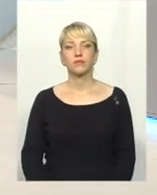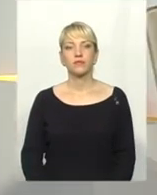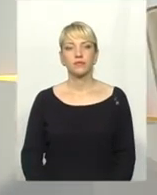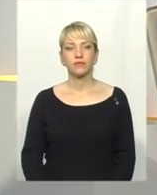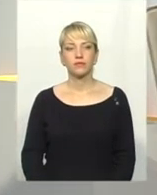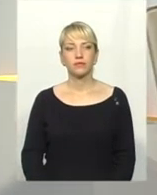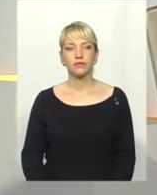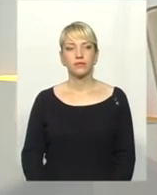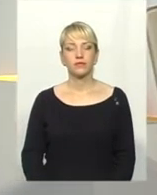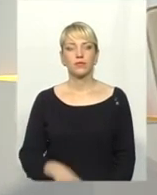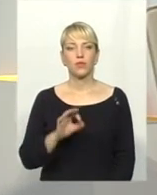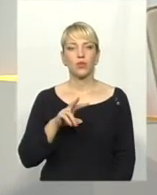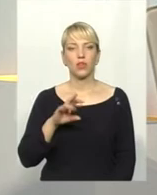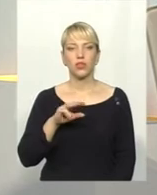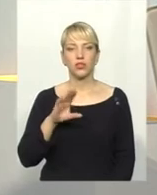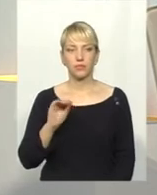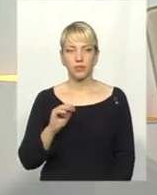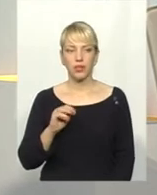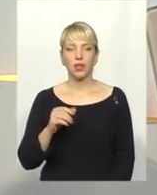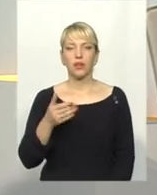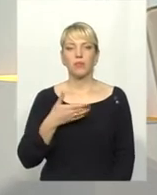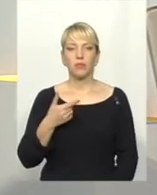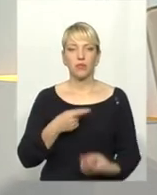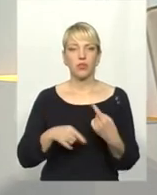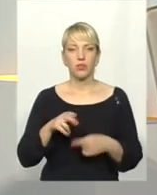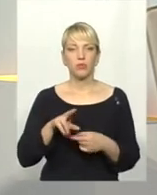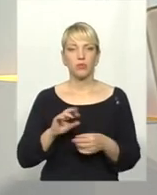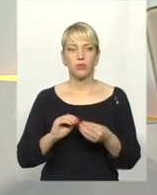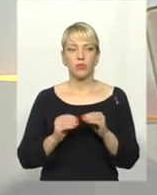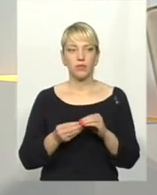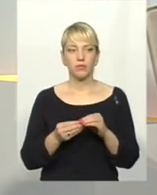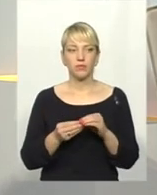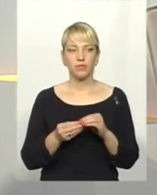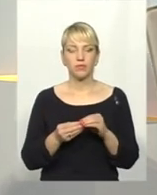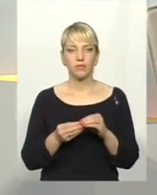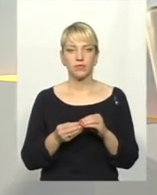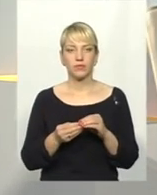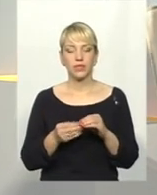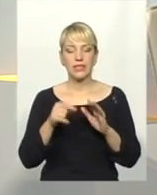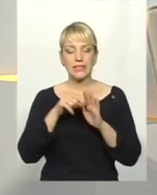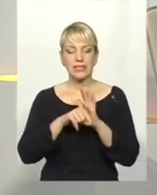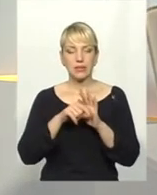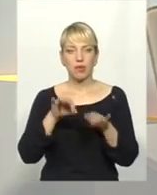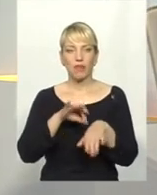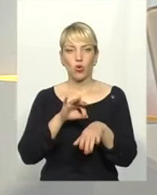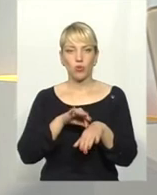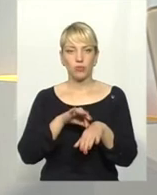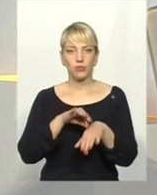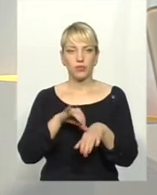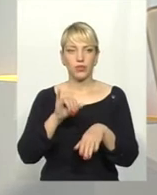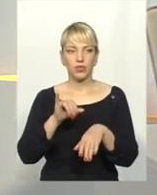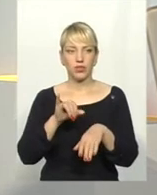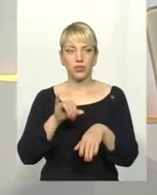Олежа Анатолійовича, повертаючись до загалом проблем саме хвороби і